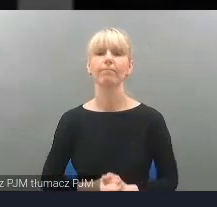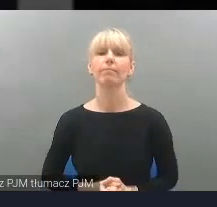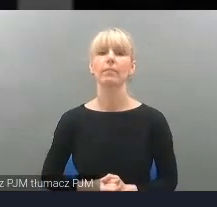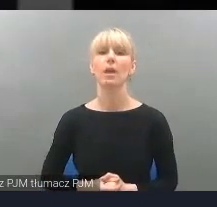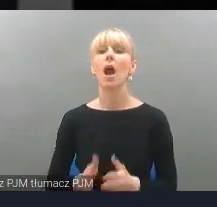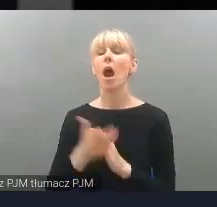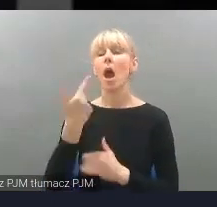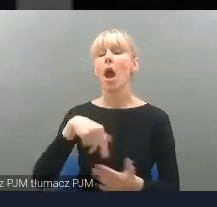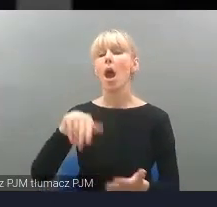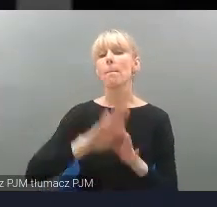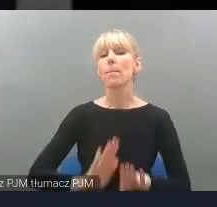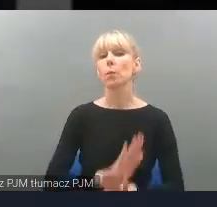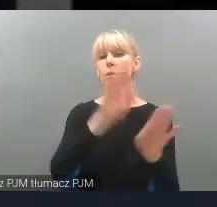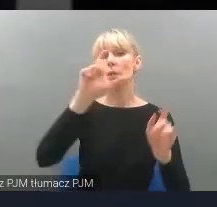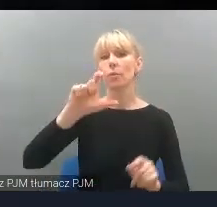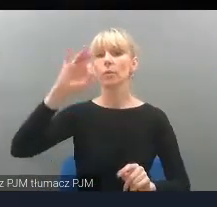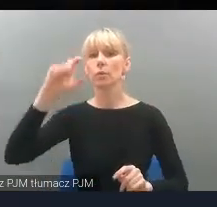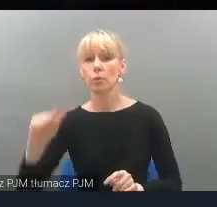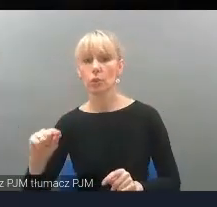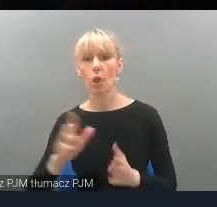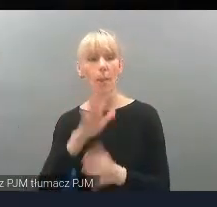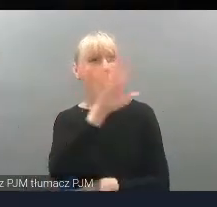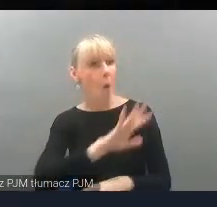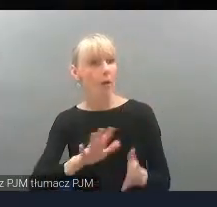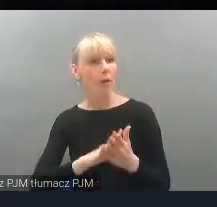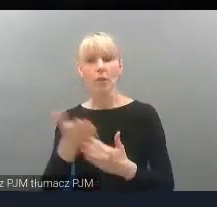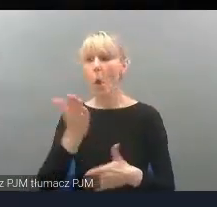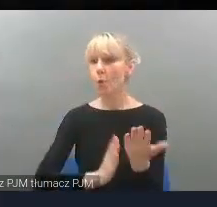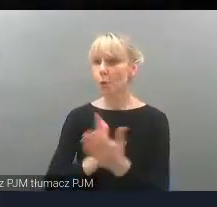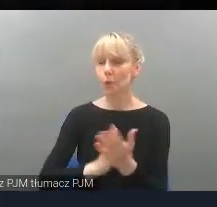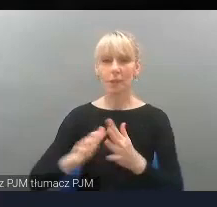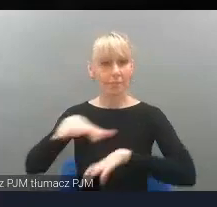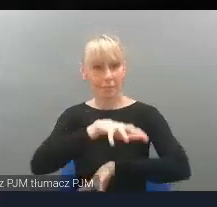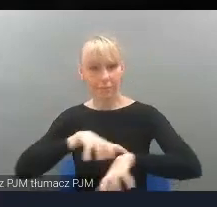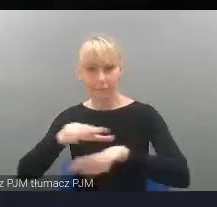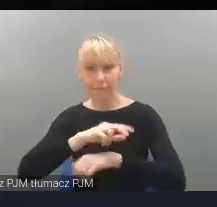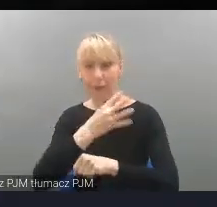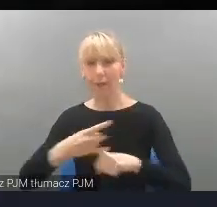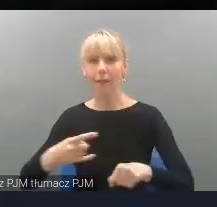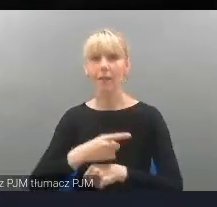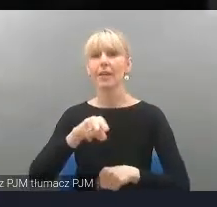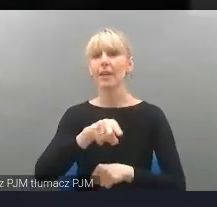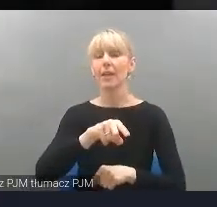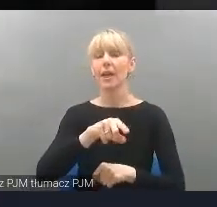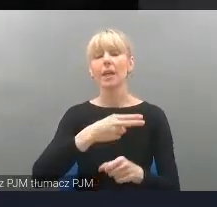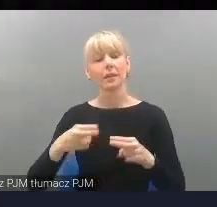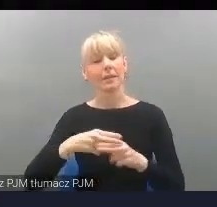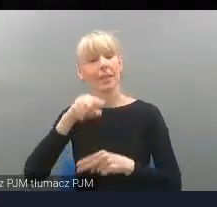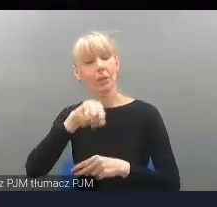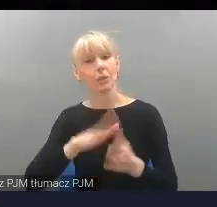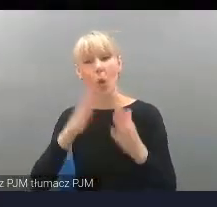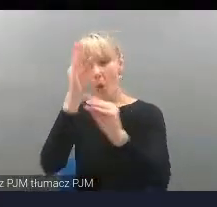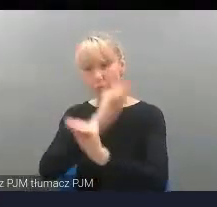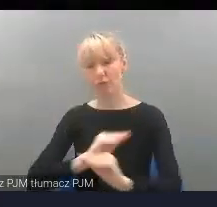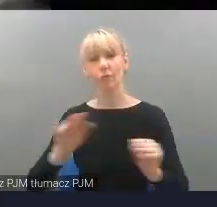Stalowej Woli eksponaty nie są przedmiotami do podziwiania, ale użytecznymi narzędziami, które pozwalają pełniej wyrazić siebie i domagać się szacunku